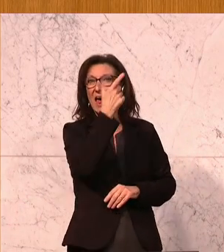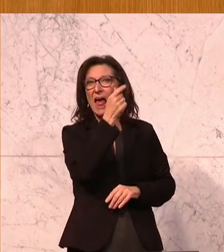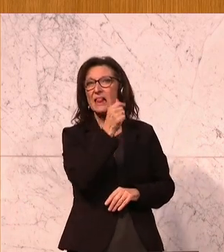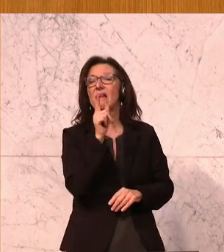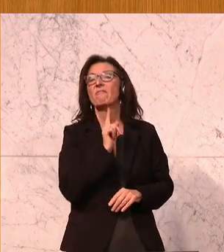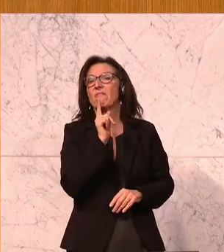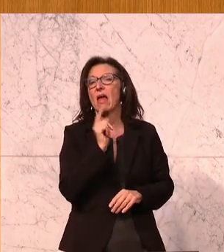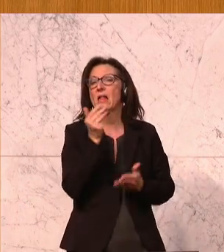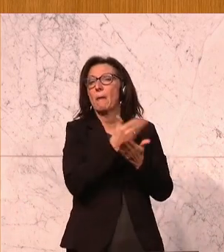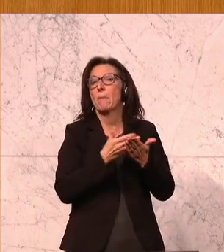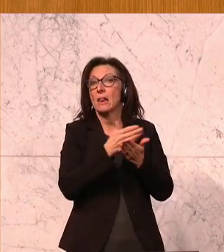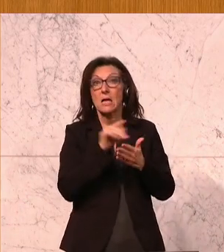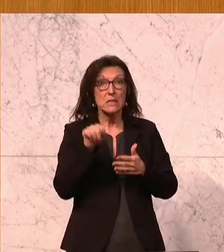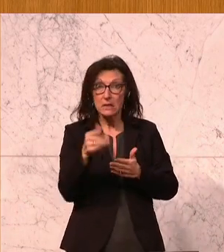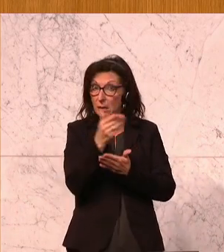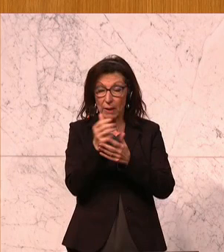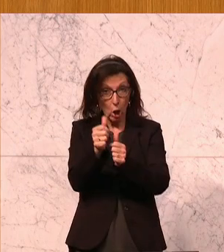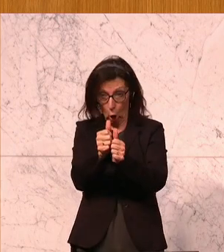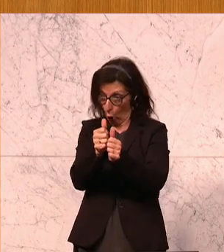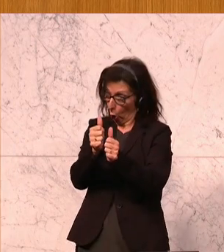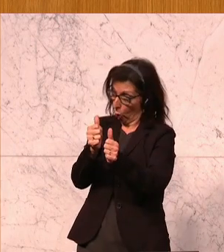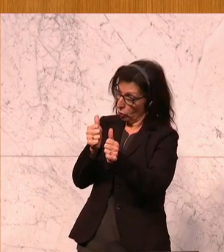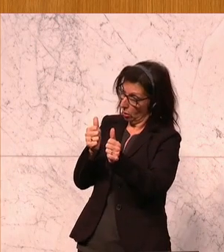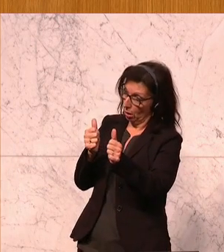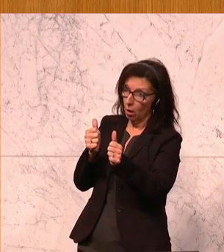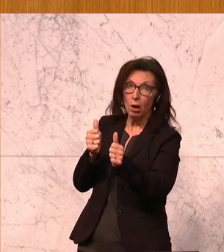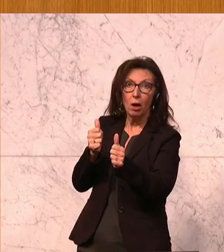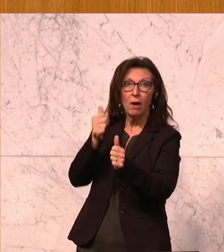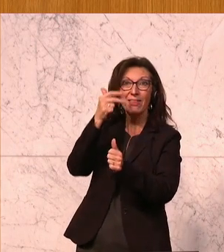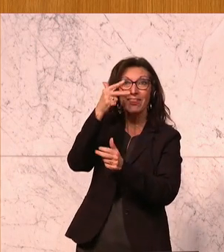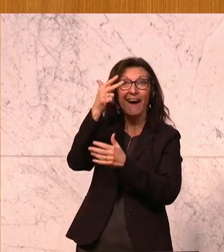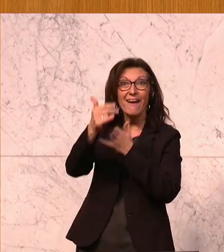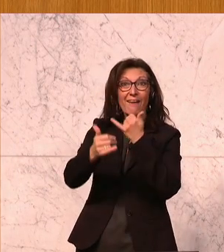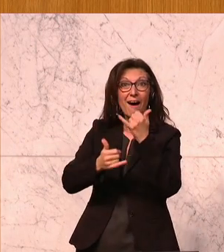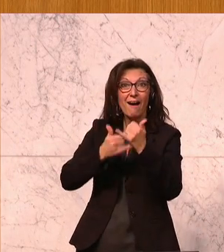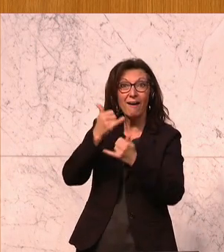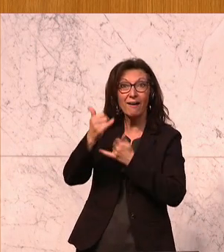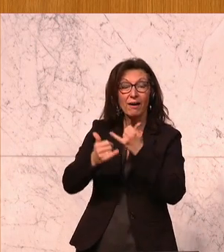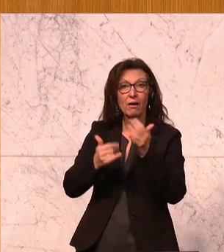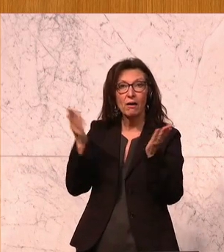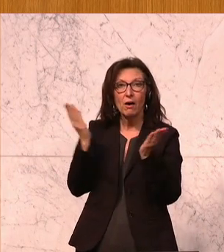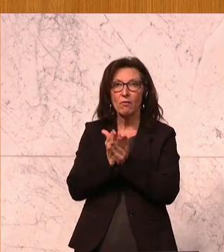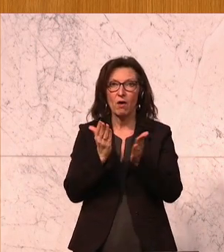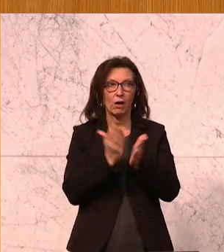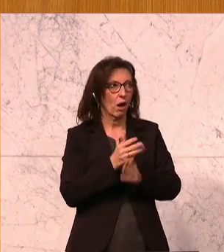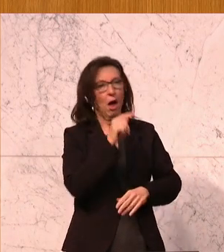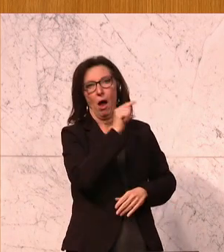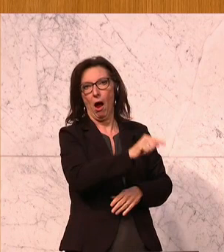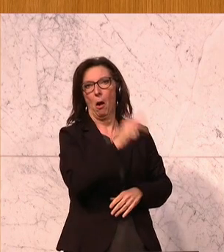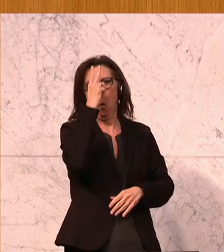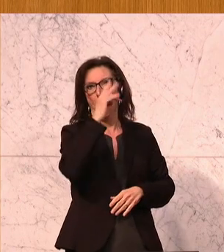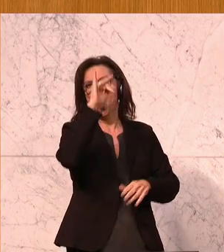einen Bildungsrückstand von bis zu drei Schuljahren gegenüber Kindern von Akademikerinnen und